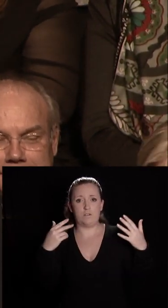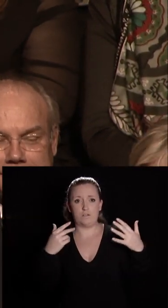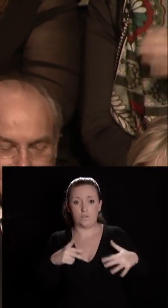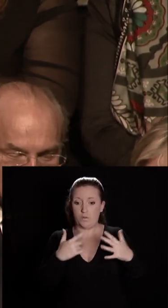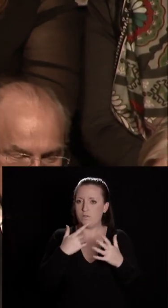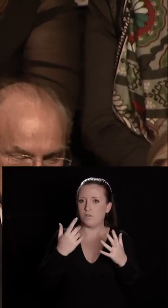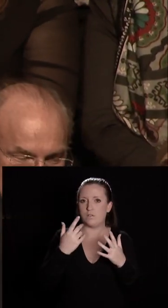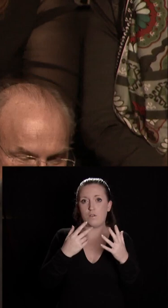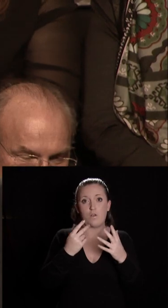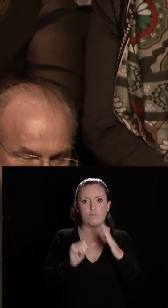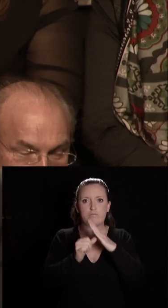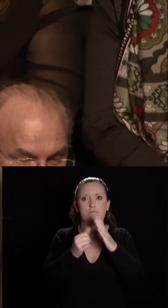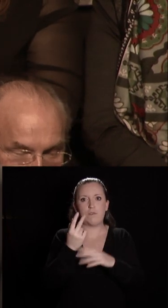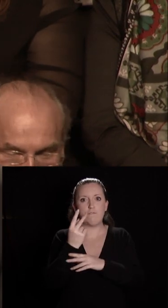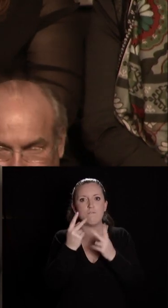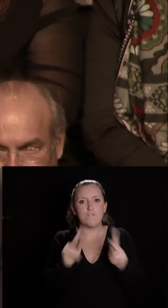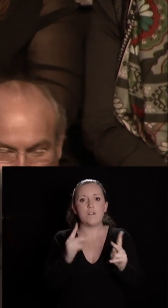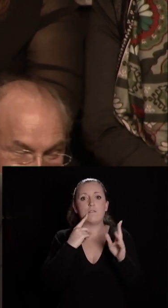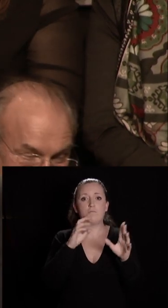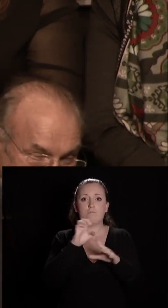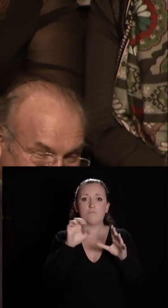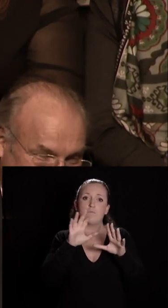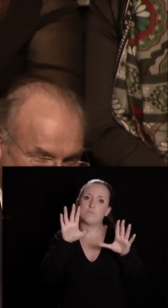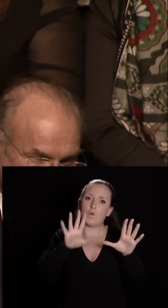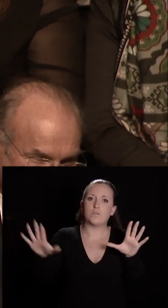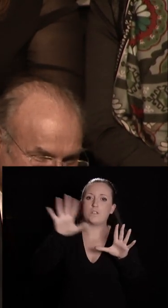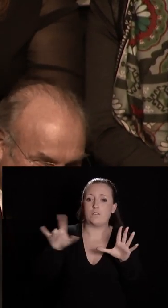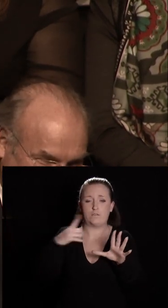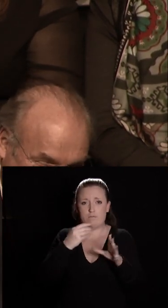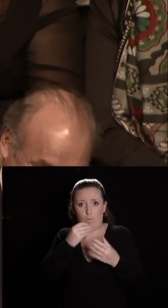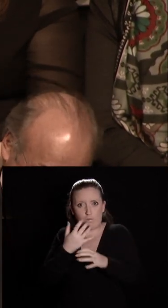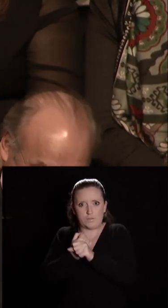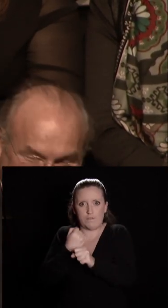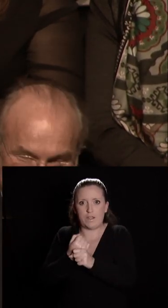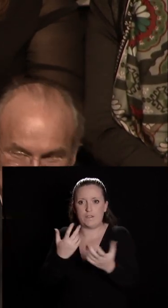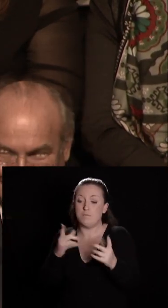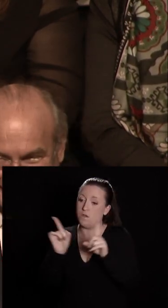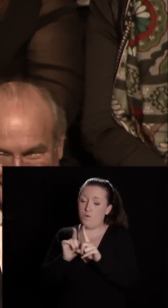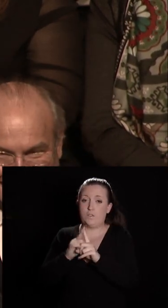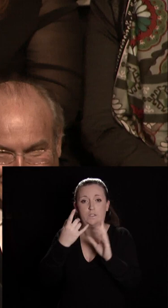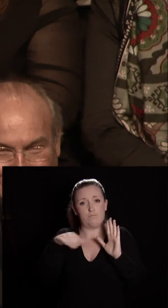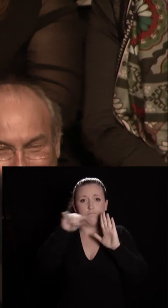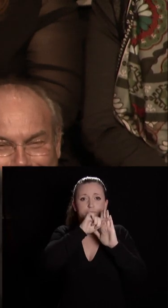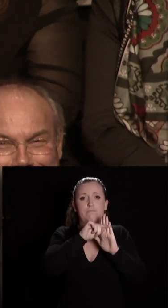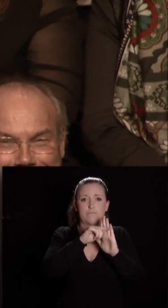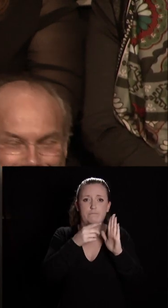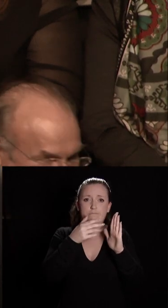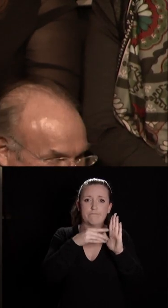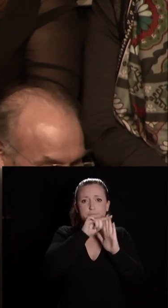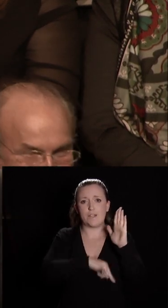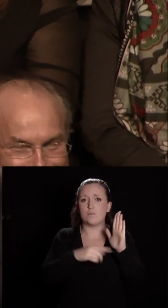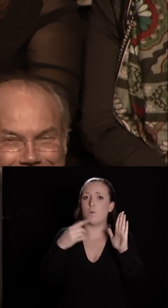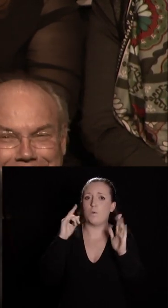Est, du Grand Nord-Est, où il fait bon vivre et travailler, mais elle figure également au palmarès des villes les plus